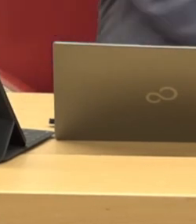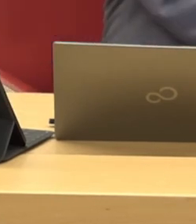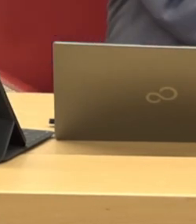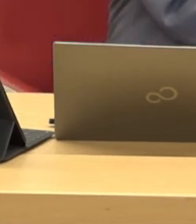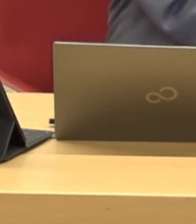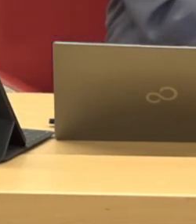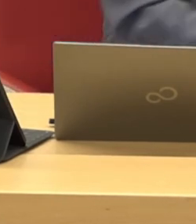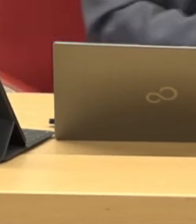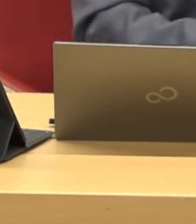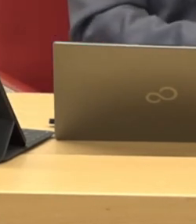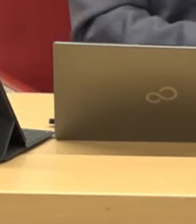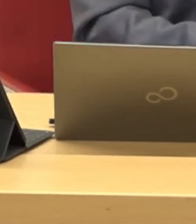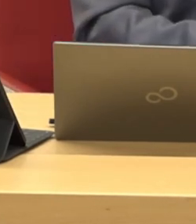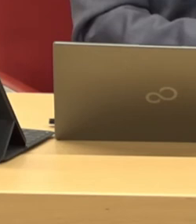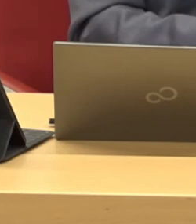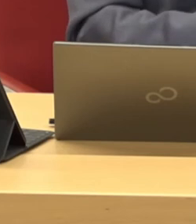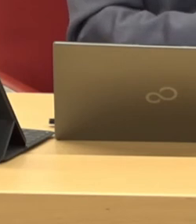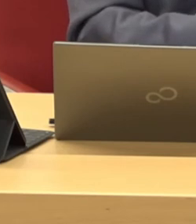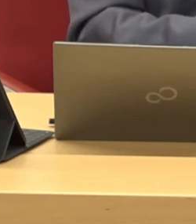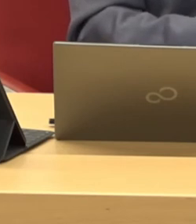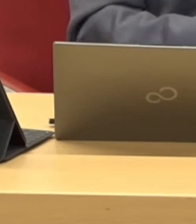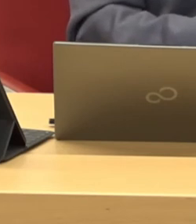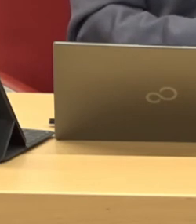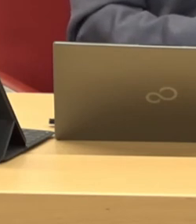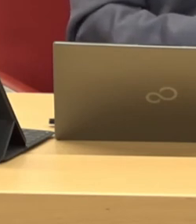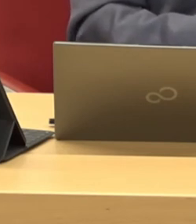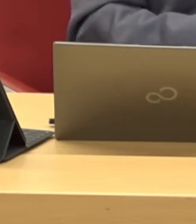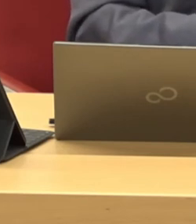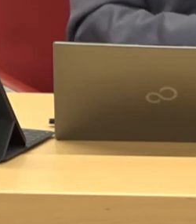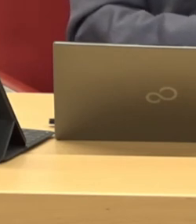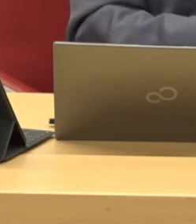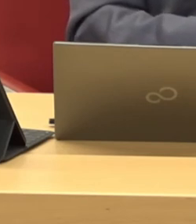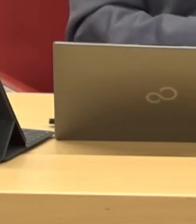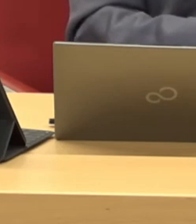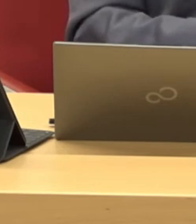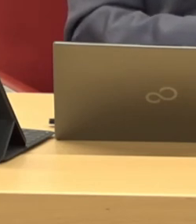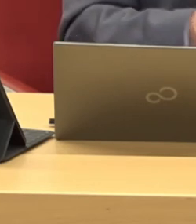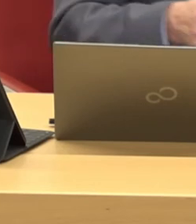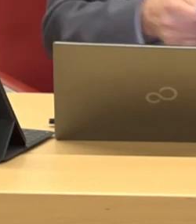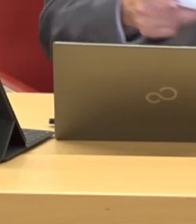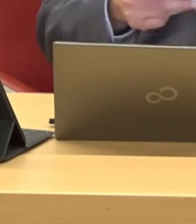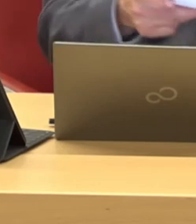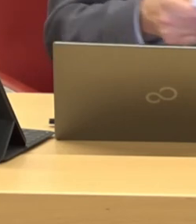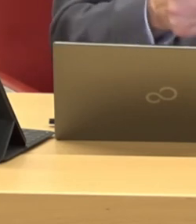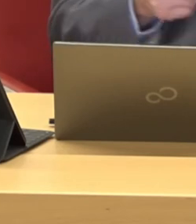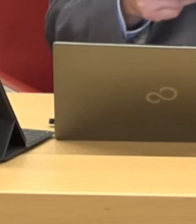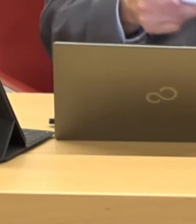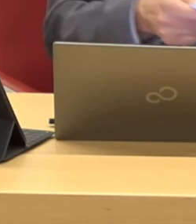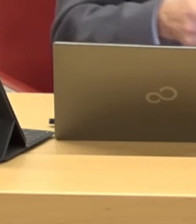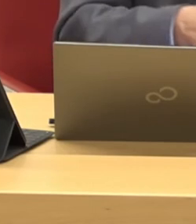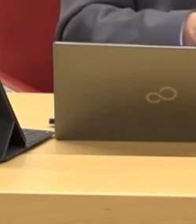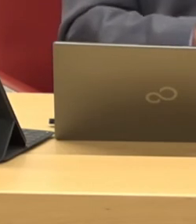gewesen und auch in der Sitzung darüber überraschend informiert worden sondern